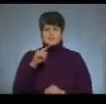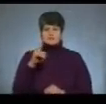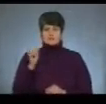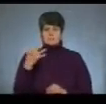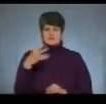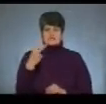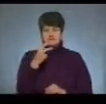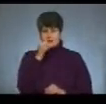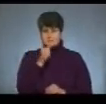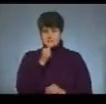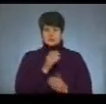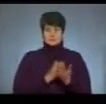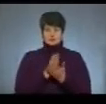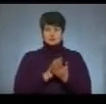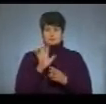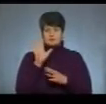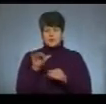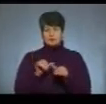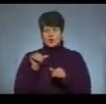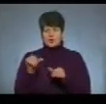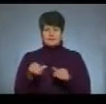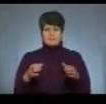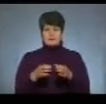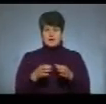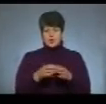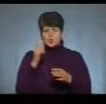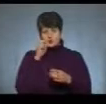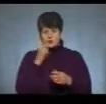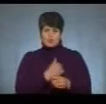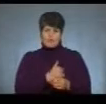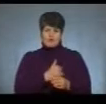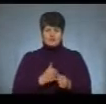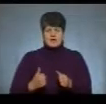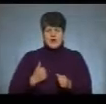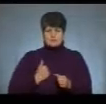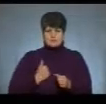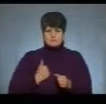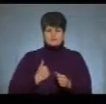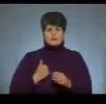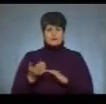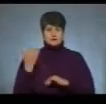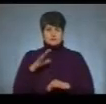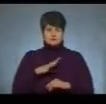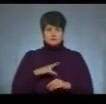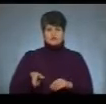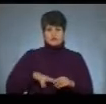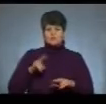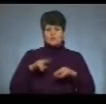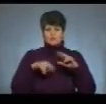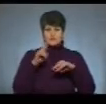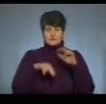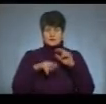місяці. Служить у 5-му окремому батальйоні Української добровольчої армії. До того директор з будівництва на